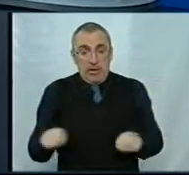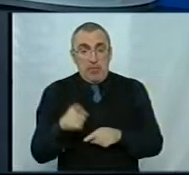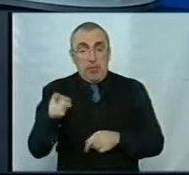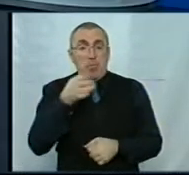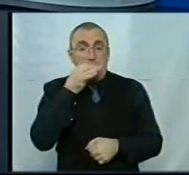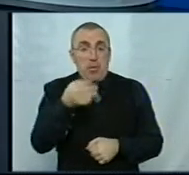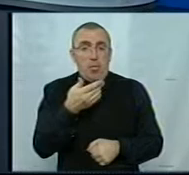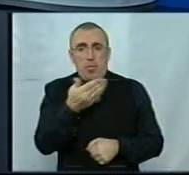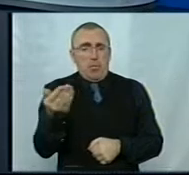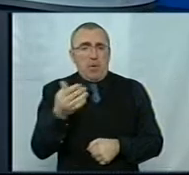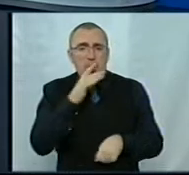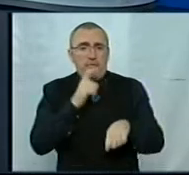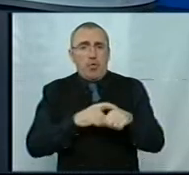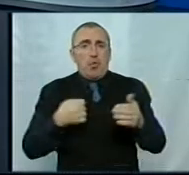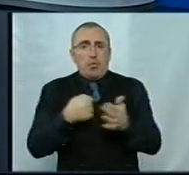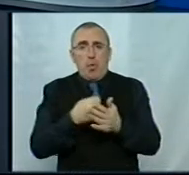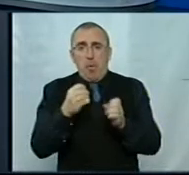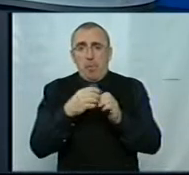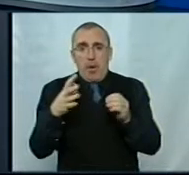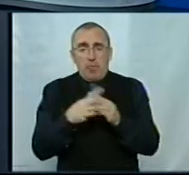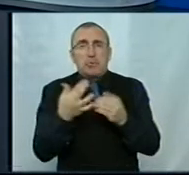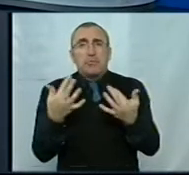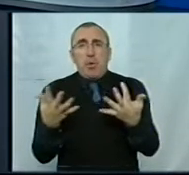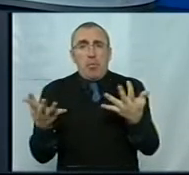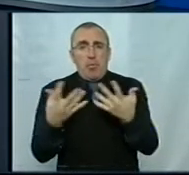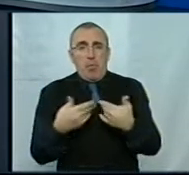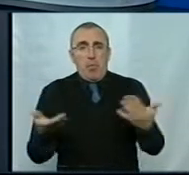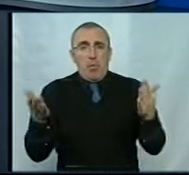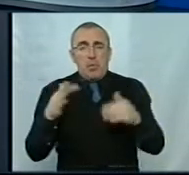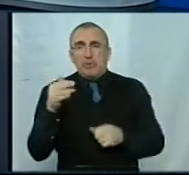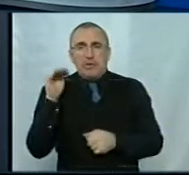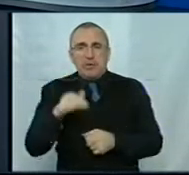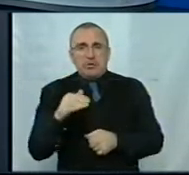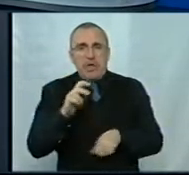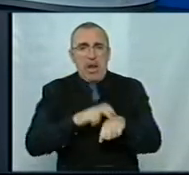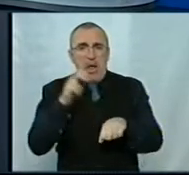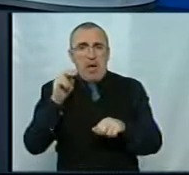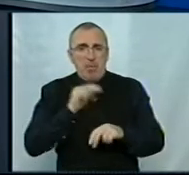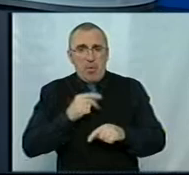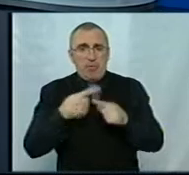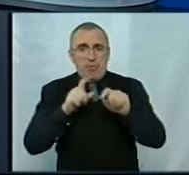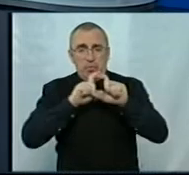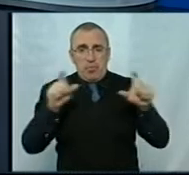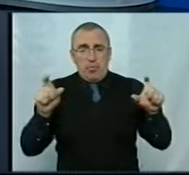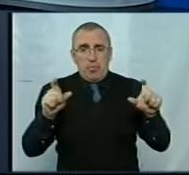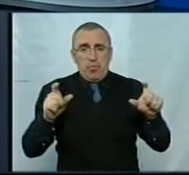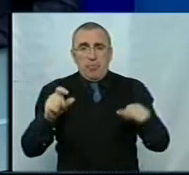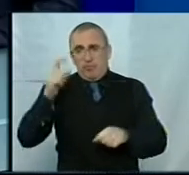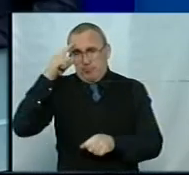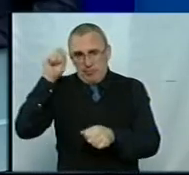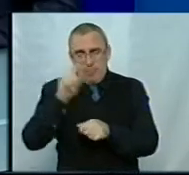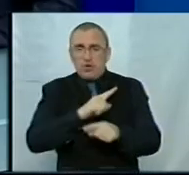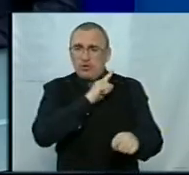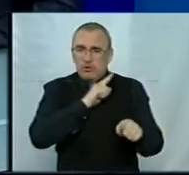і тобі кажуть, що в тебе часу до 15-го, і ти розумієш, скільки сотень або тисяч лікарів працює в цьому, то ти даєш команду просто